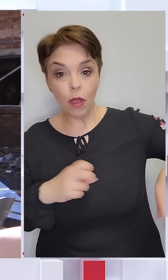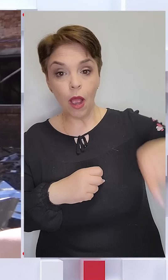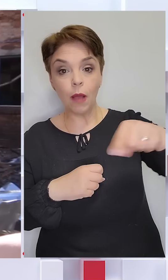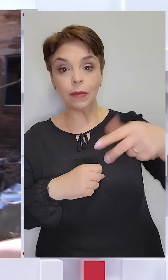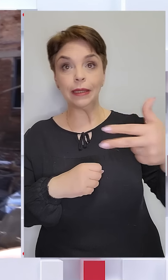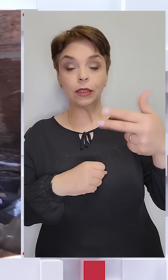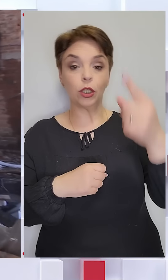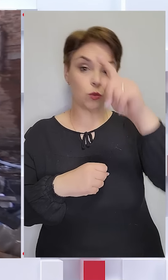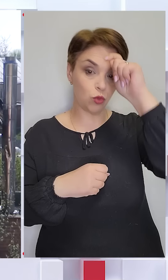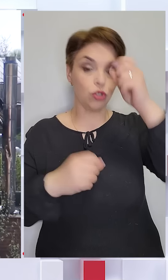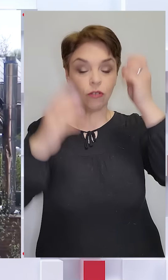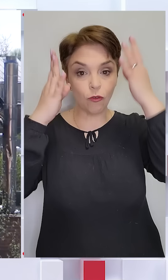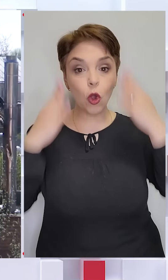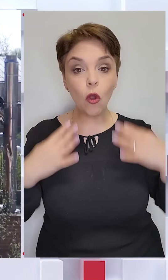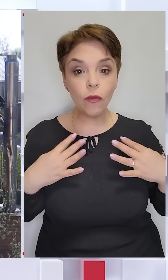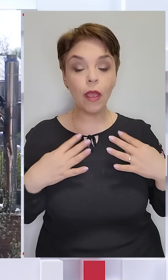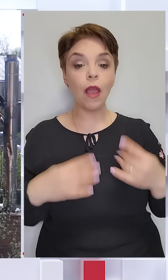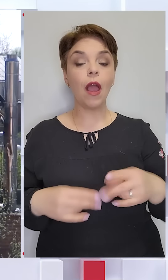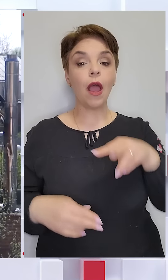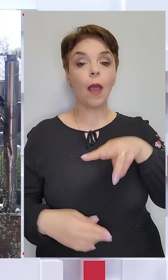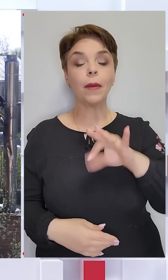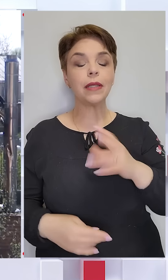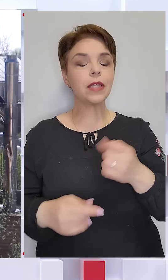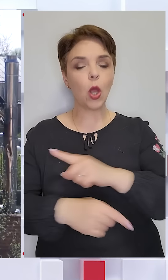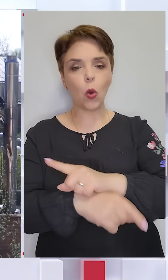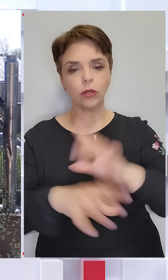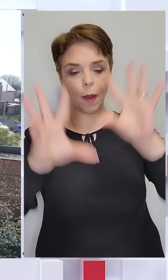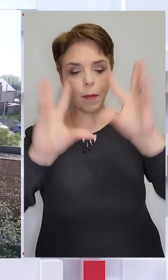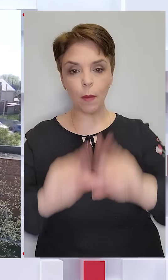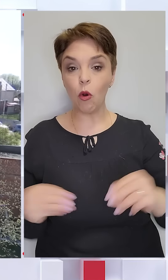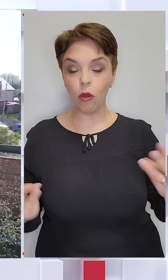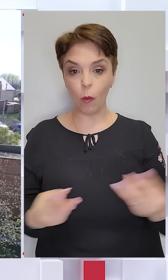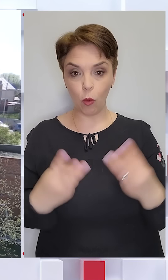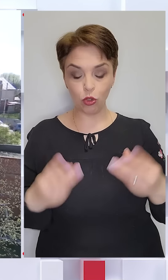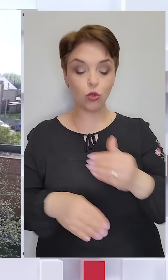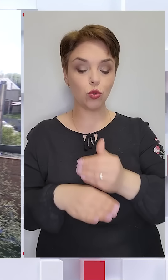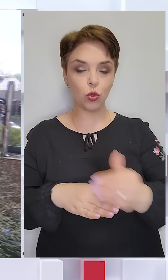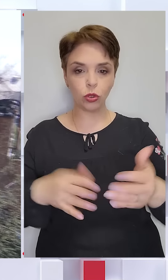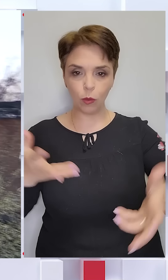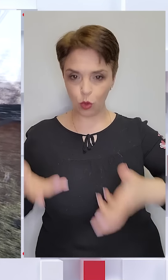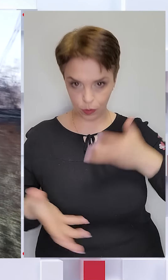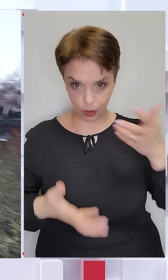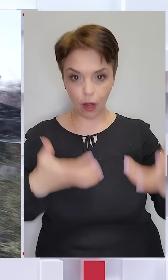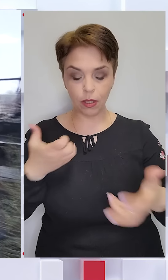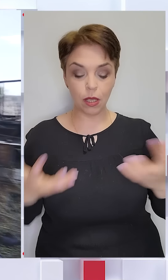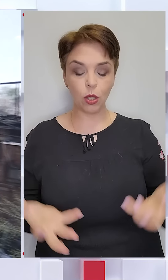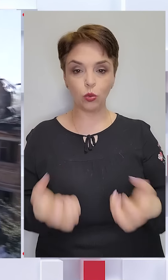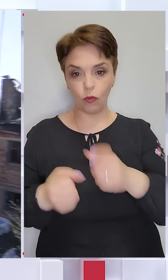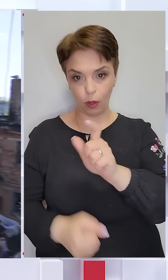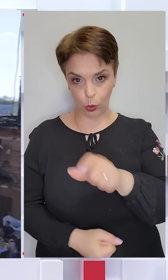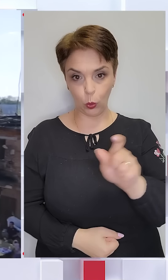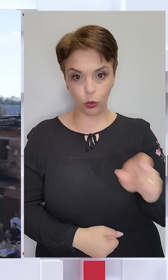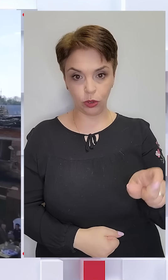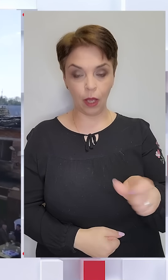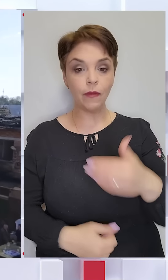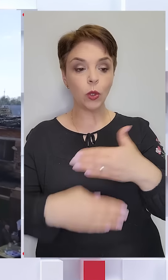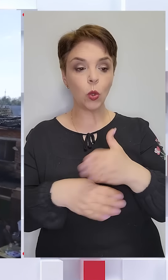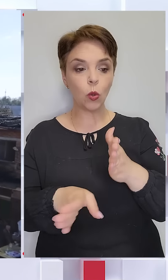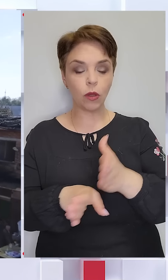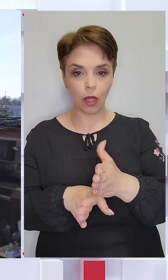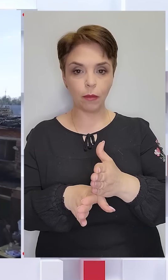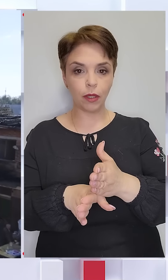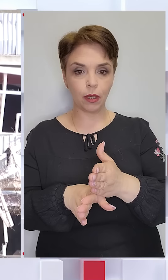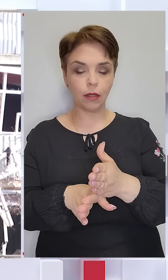второй этаж забігаємо, мужчина в крові. Надзвичайники кілька годин приборкували пожежу. Згодом розбирали завали та рятували людей. Спід уламків